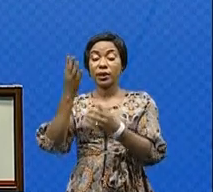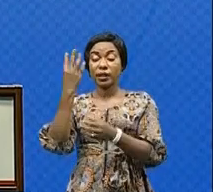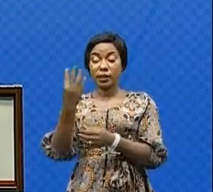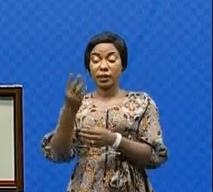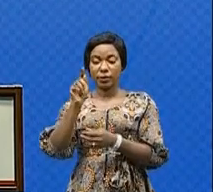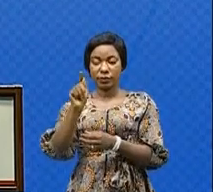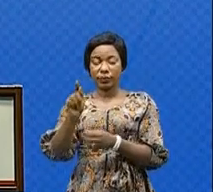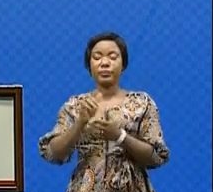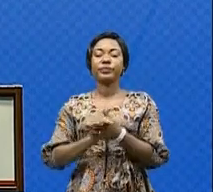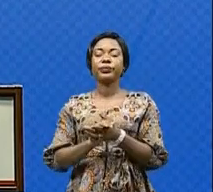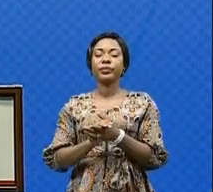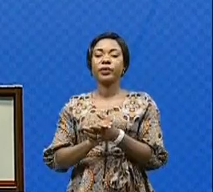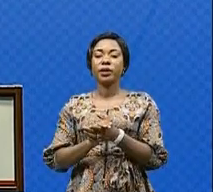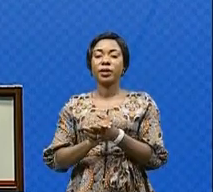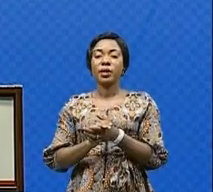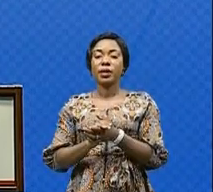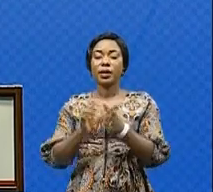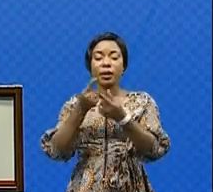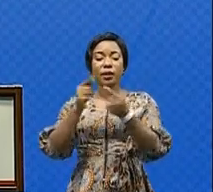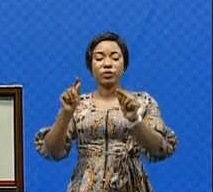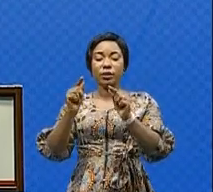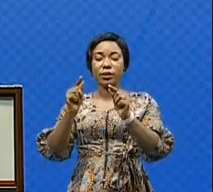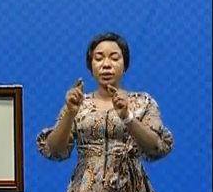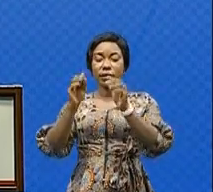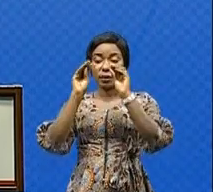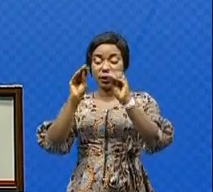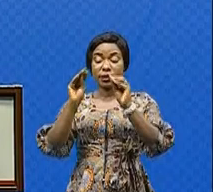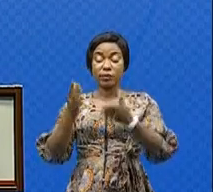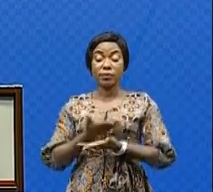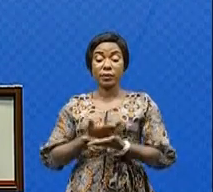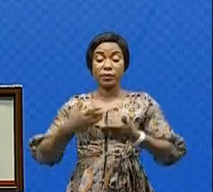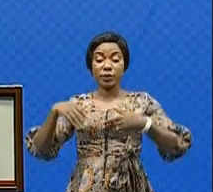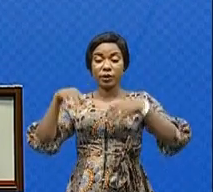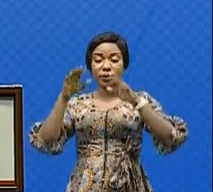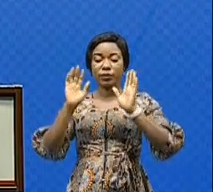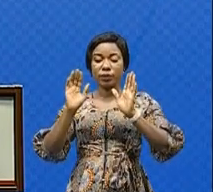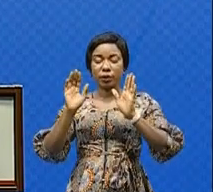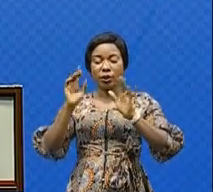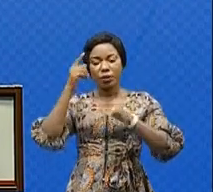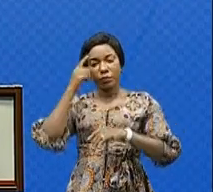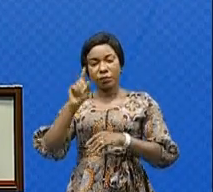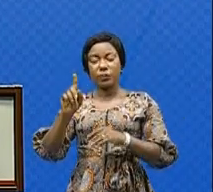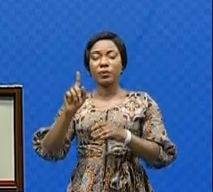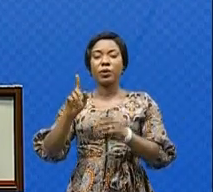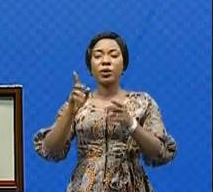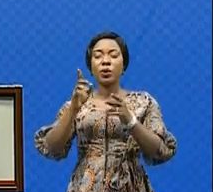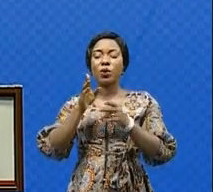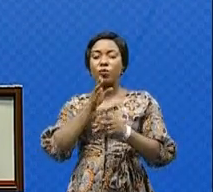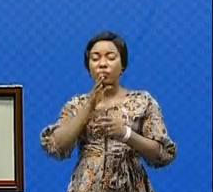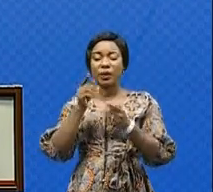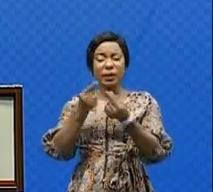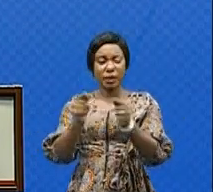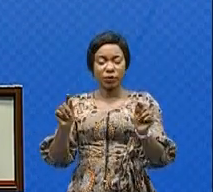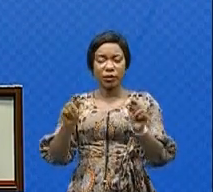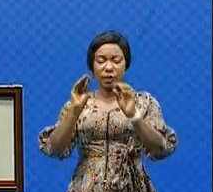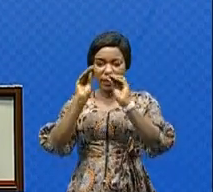1. De la mise en œuvre de la gratuité de l'enseignement primaire. En vue de consolider et de pérenniser la gratuité